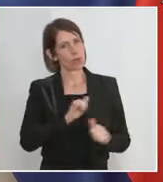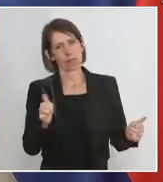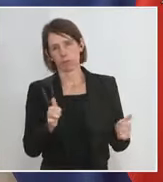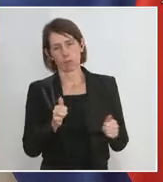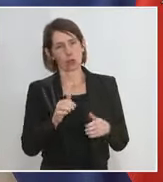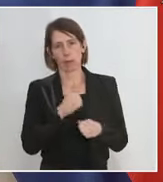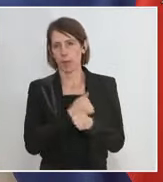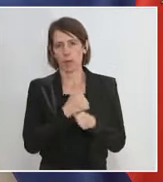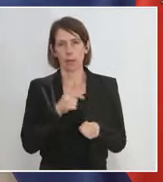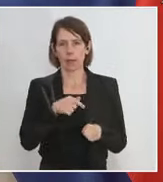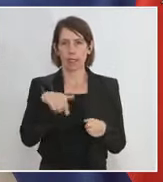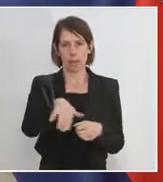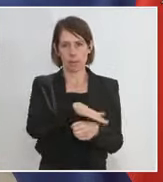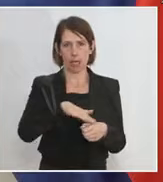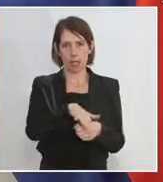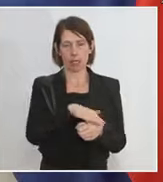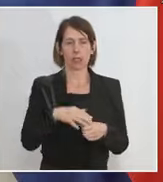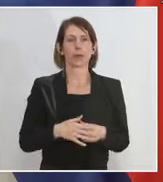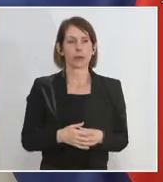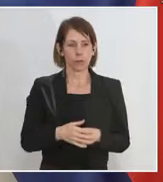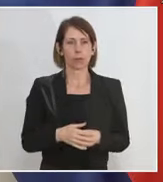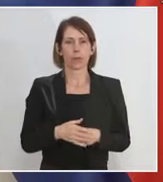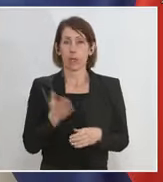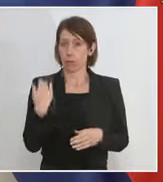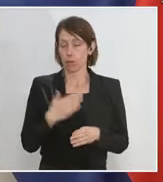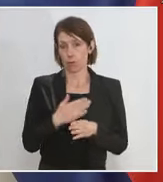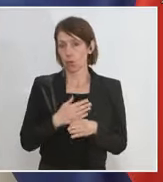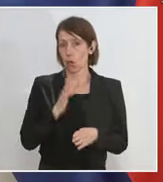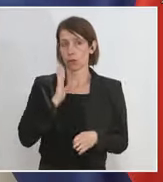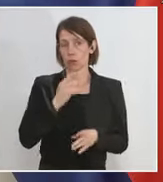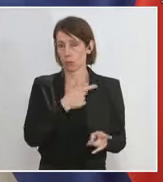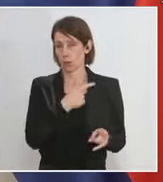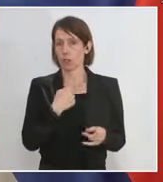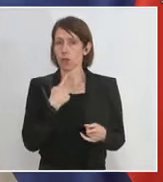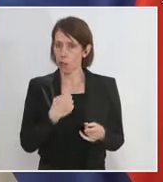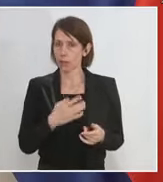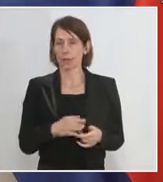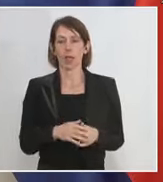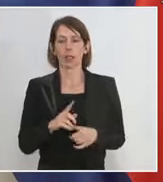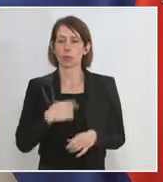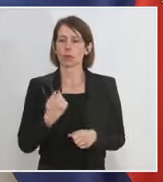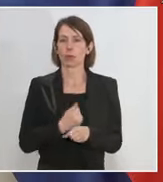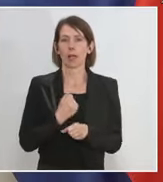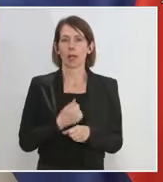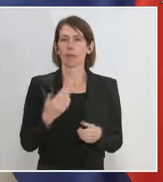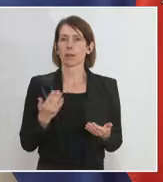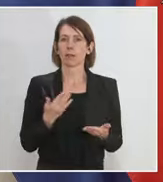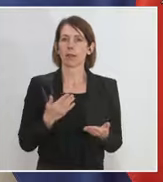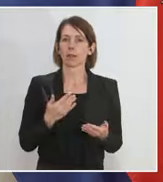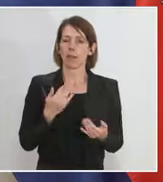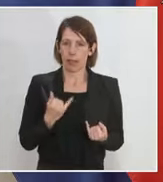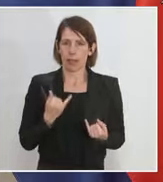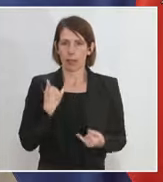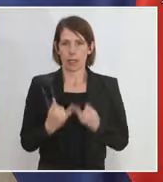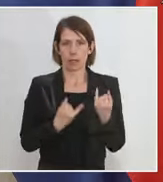diesem Zusammenbereich, in diesem Bereich. Es wurde schon erwähnt, unsere Arbeit wird im Wesentlichen natürlich in diesem Jahr